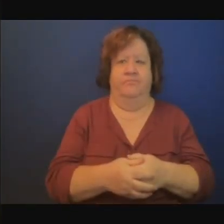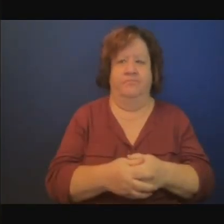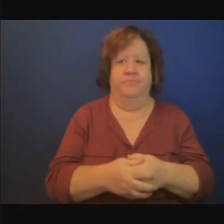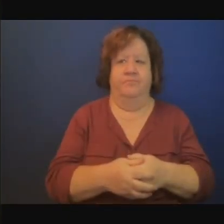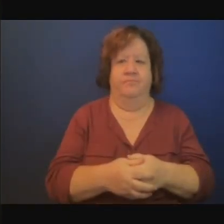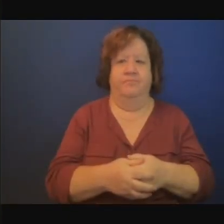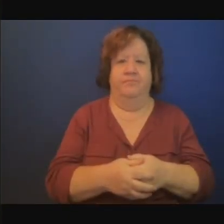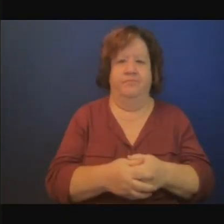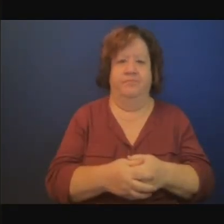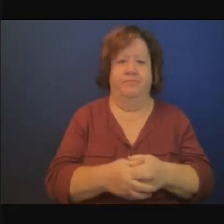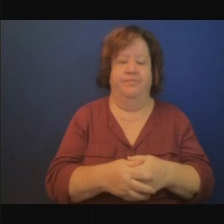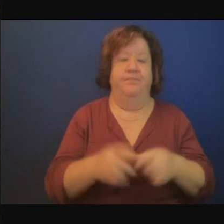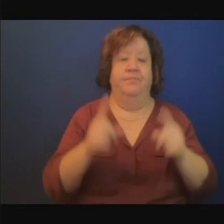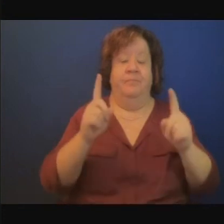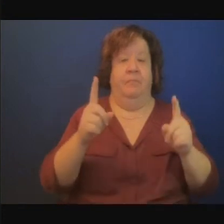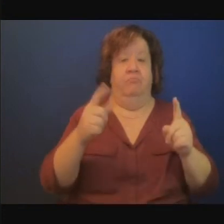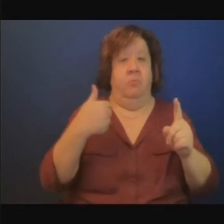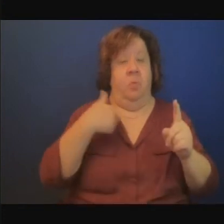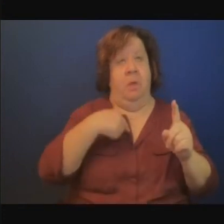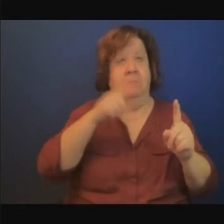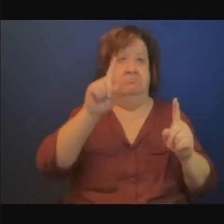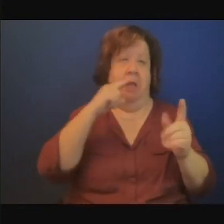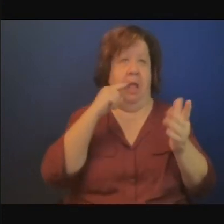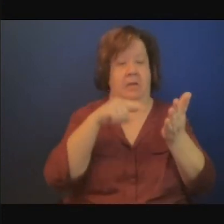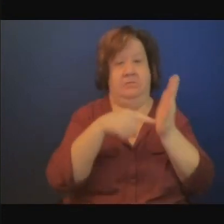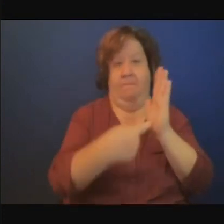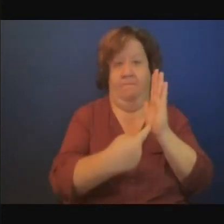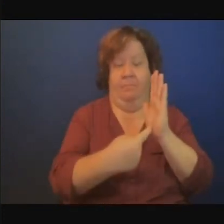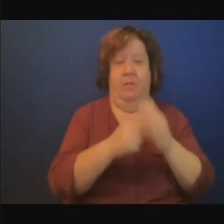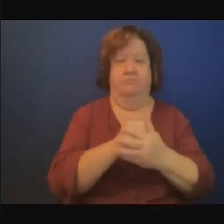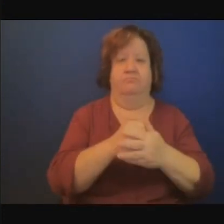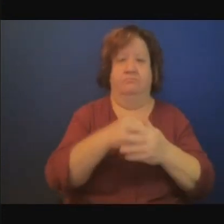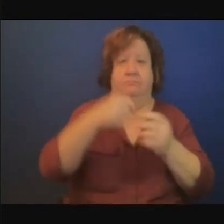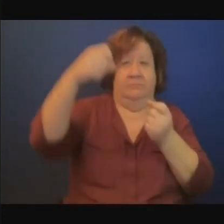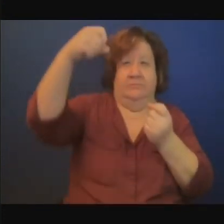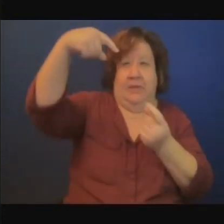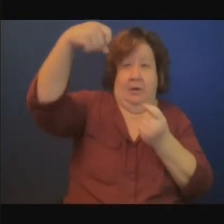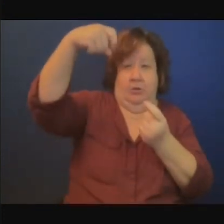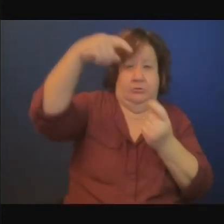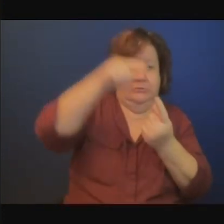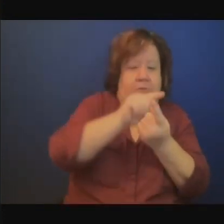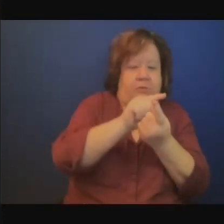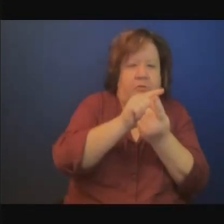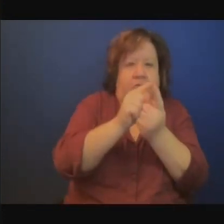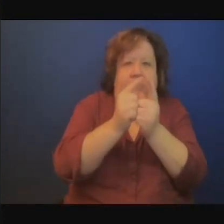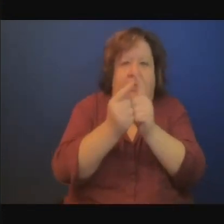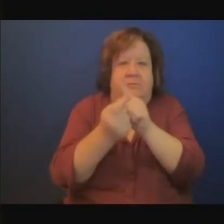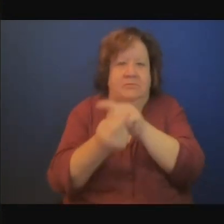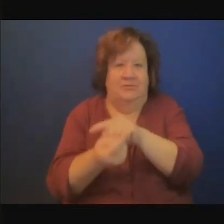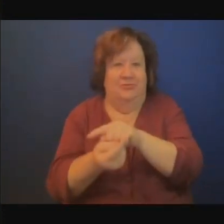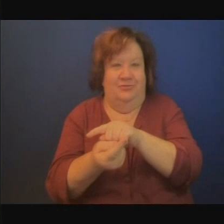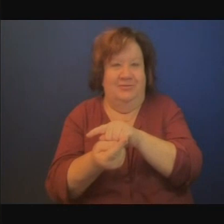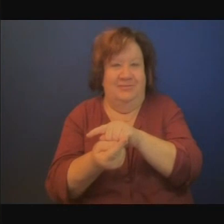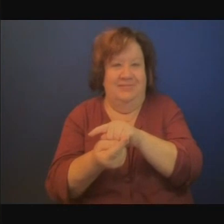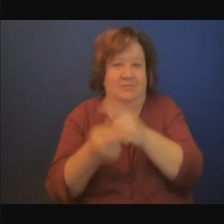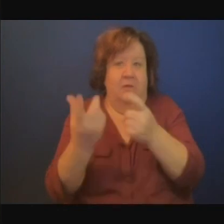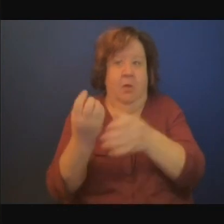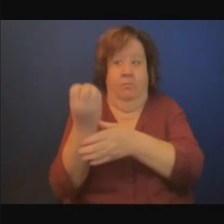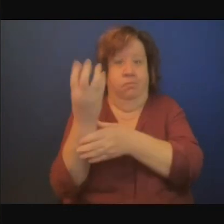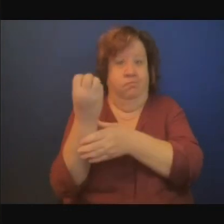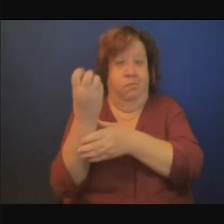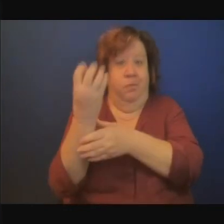par une stratégie de transition, la planification des émissions aussi. Et dans ce cas, nous devons mettre à l